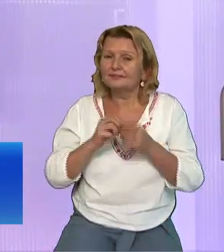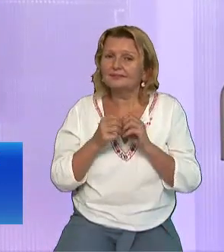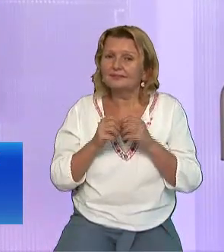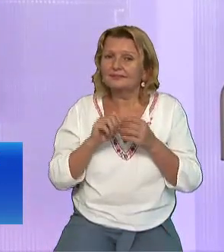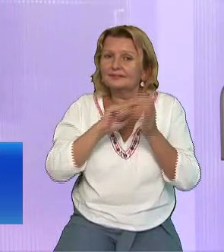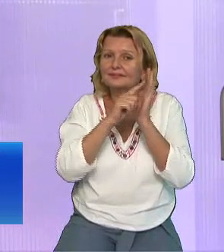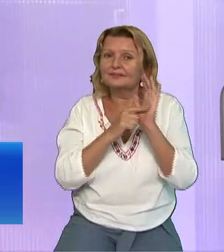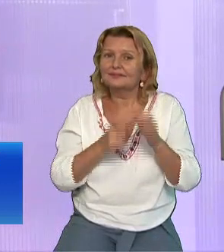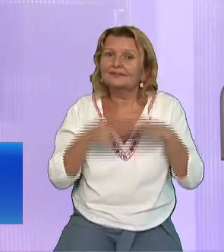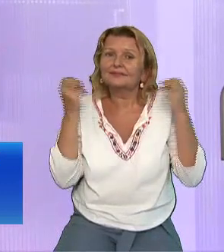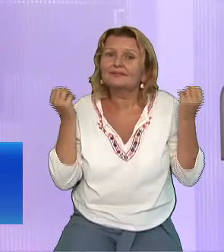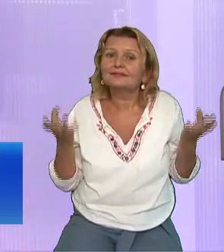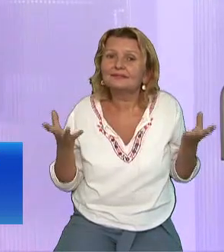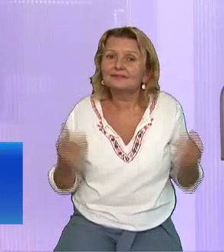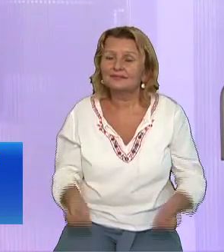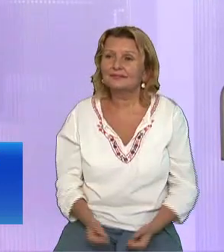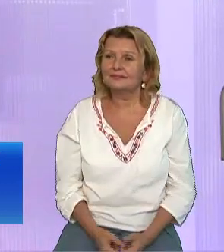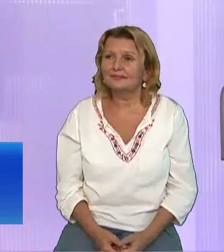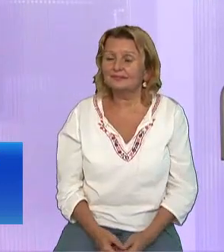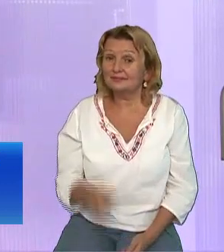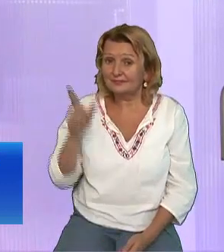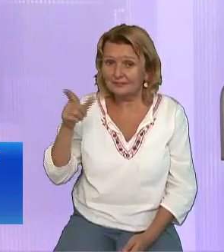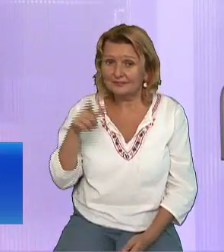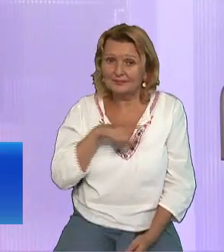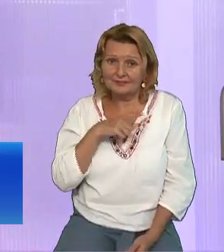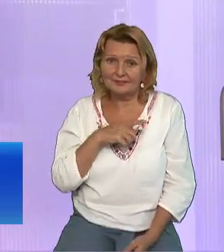Tu ești singurul străin de nu știi ce s-a întâmplat în zilele acestea?